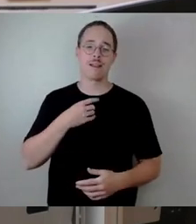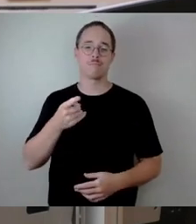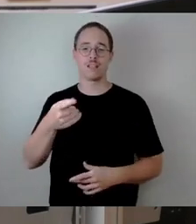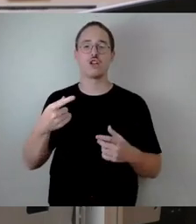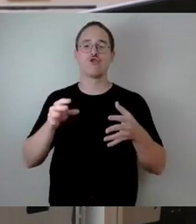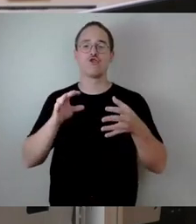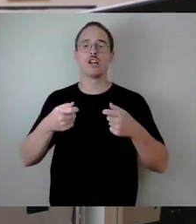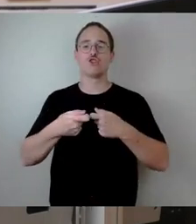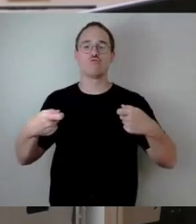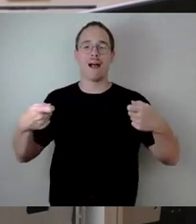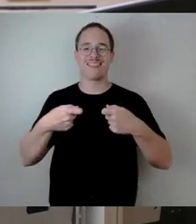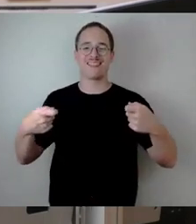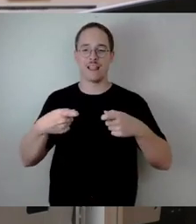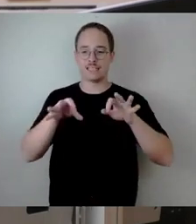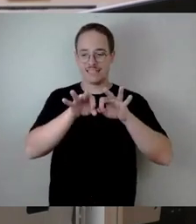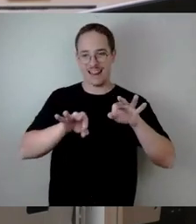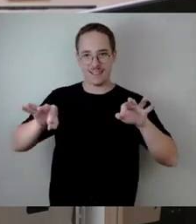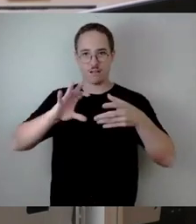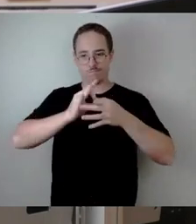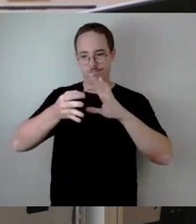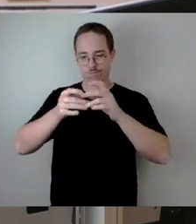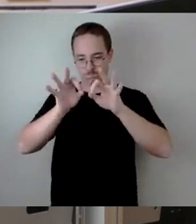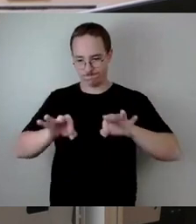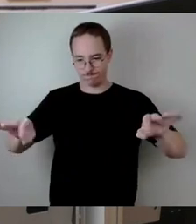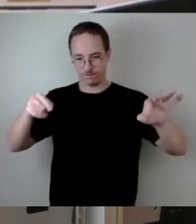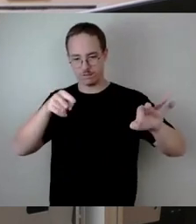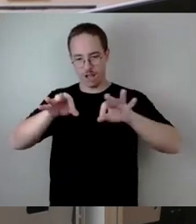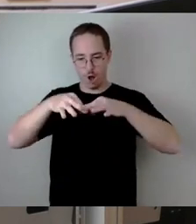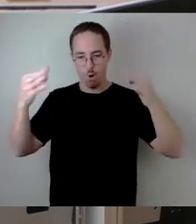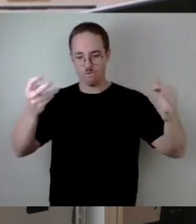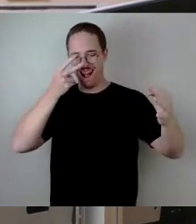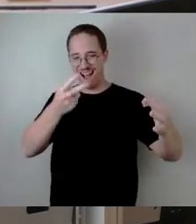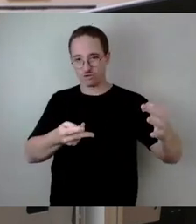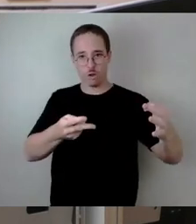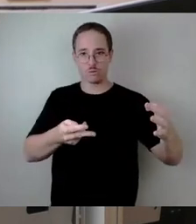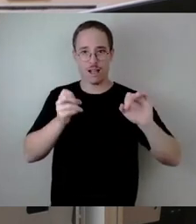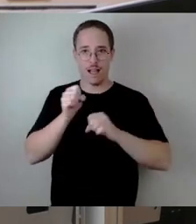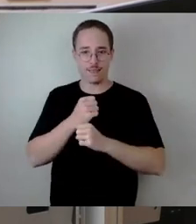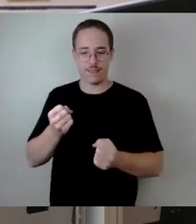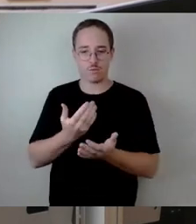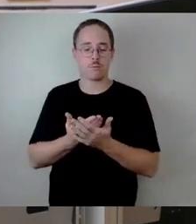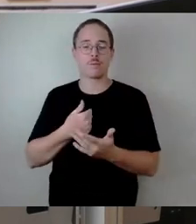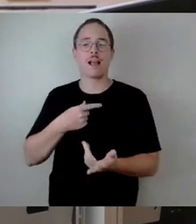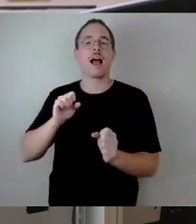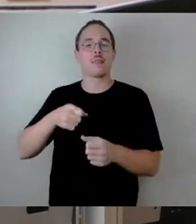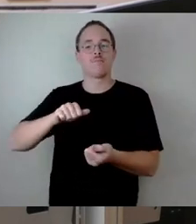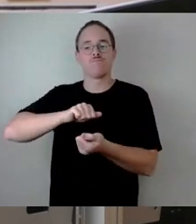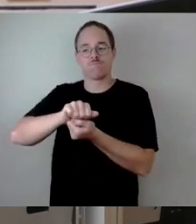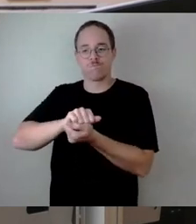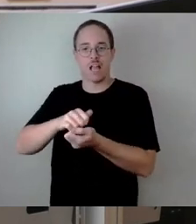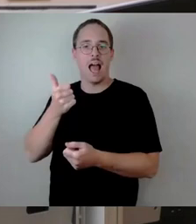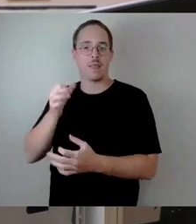eine zerstörende Methode, um reinzugucken. Das kann ich nur punktuell an einer Stelle machen. Da habe ich nur eine